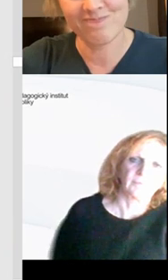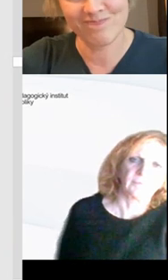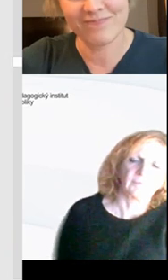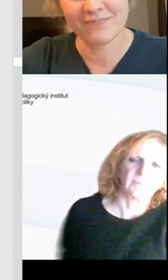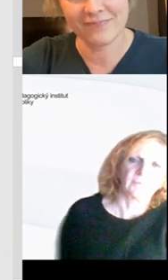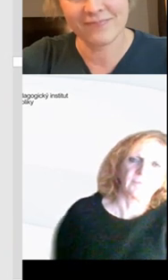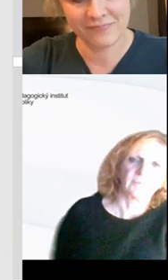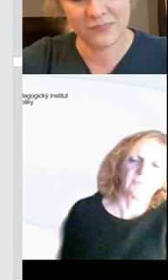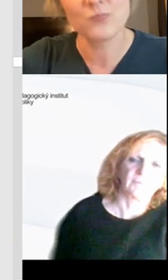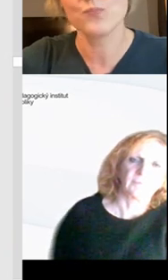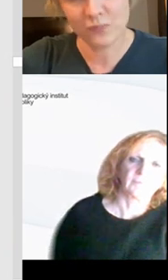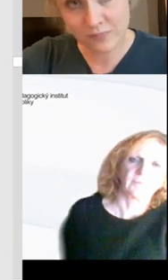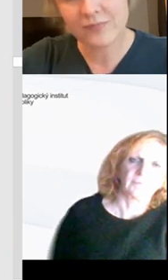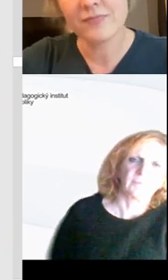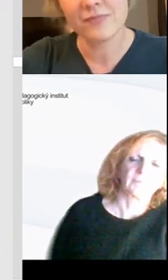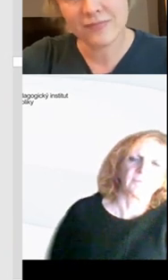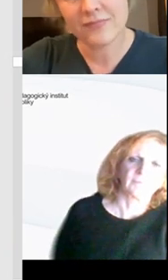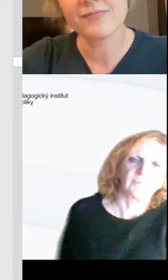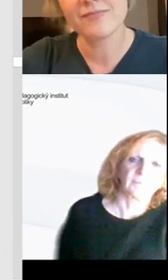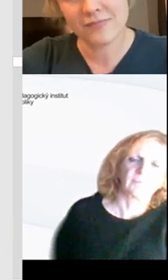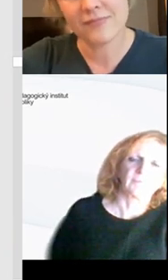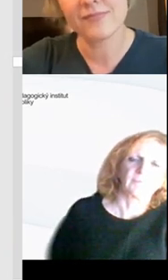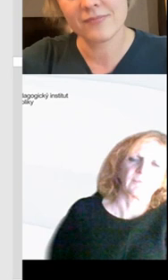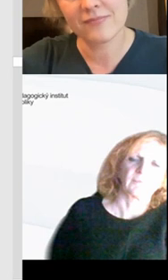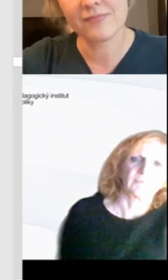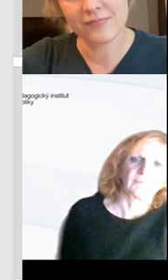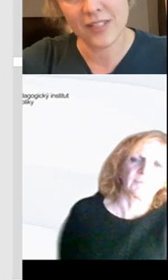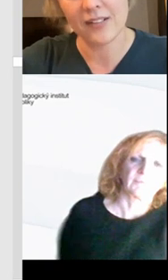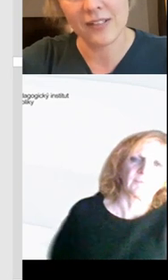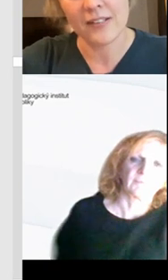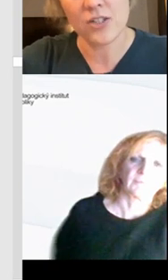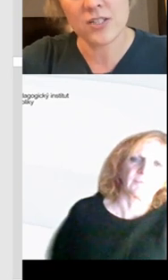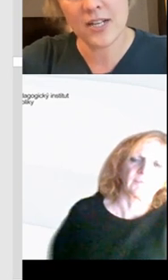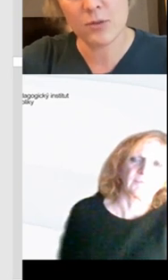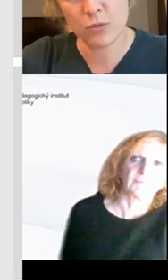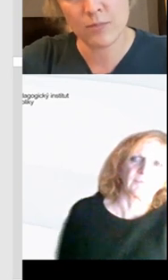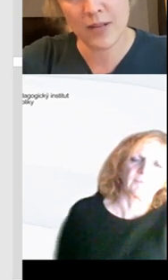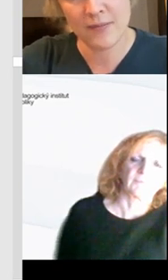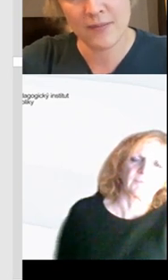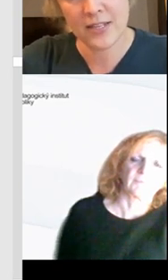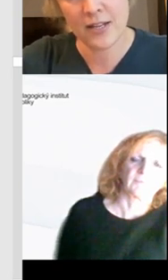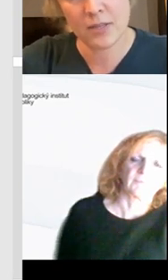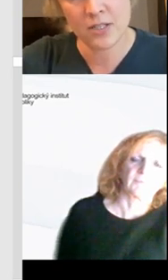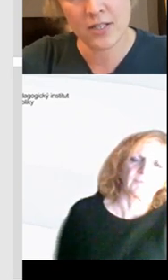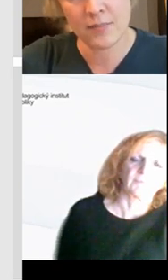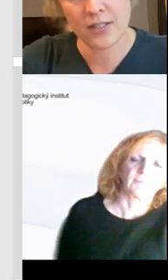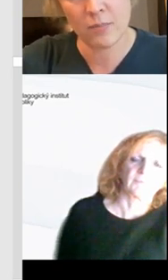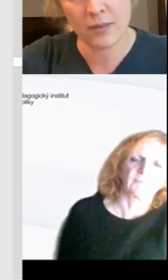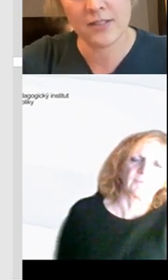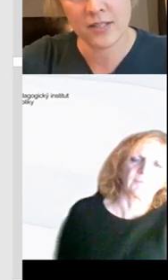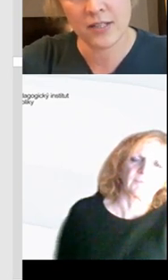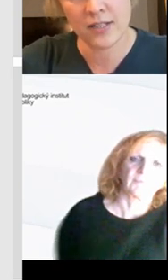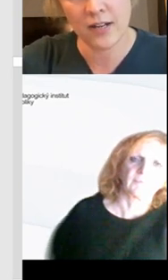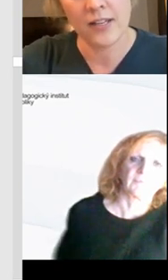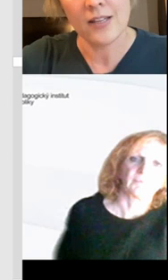Máme vlastně před každým předmětem, plus je tam máme ještě rozepisovaný. Tak. Takže stejným způsobem, ve stejném míře si tam